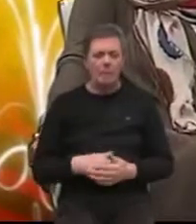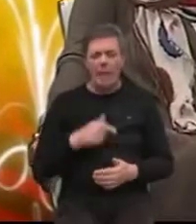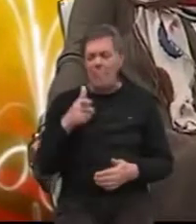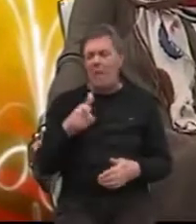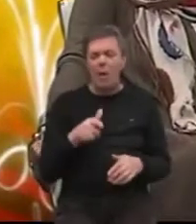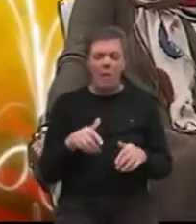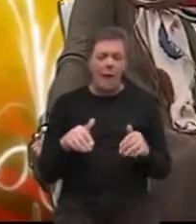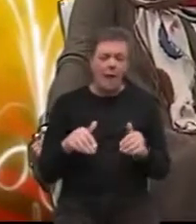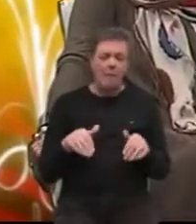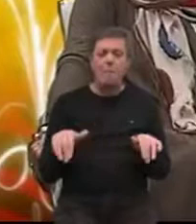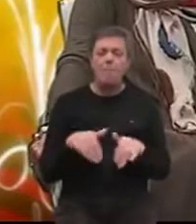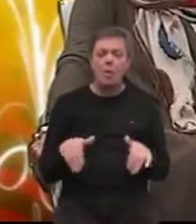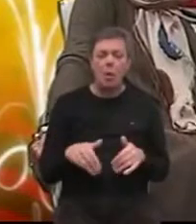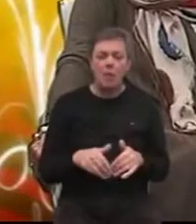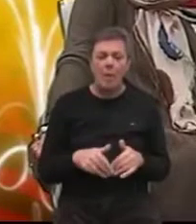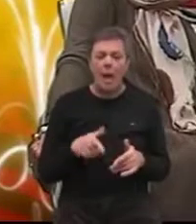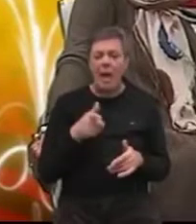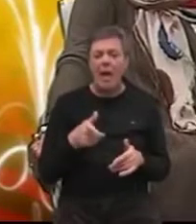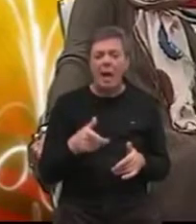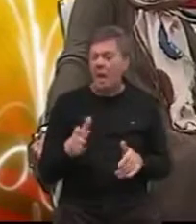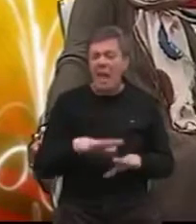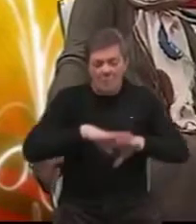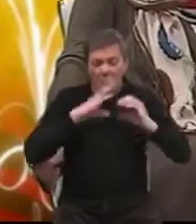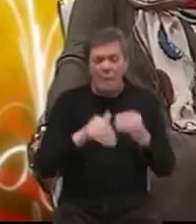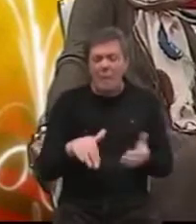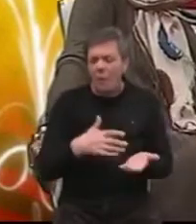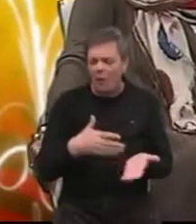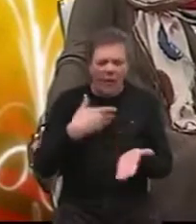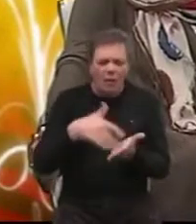njegova mirovina gotovo odlazi na troškove